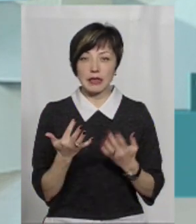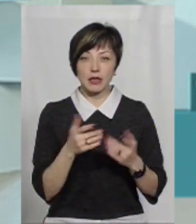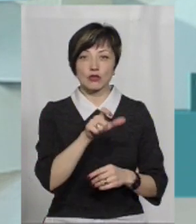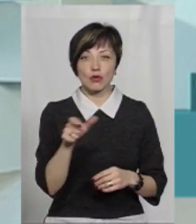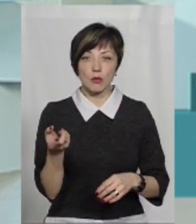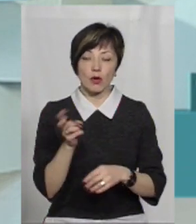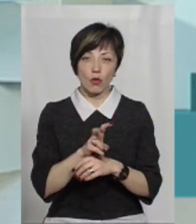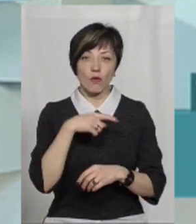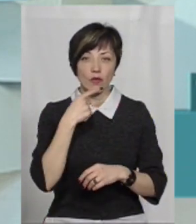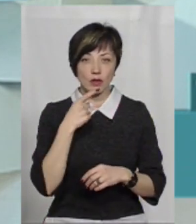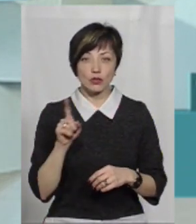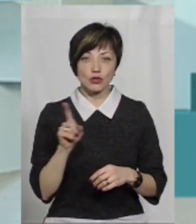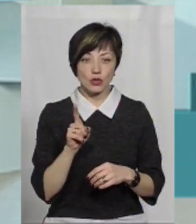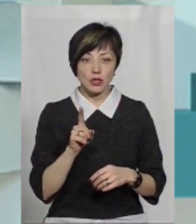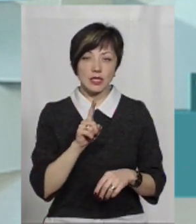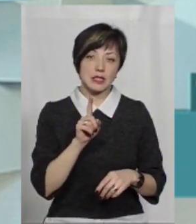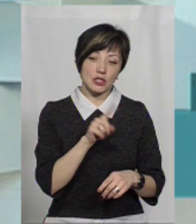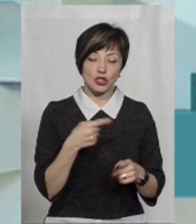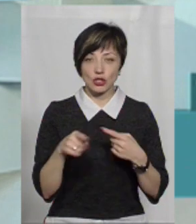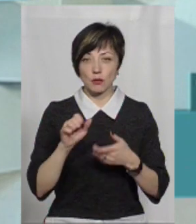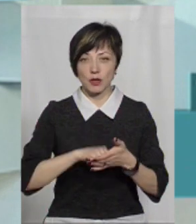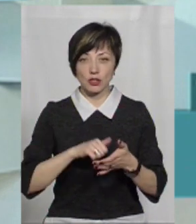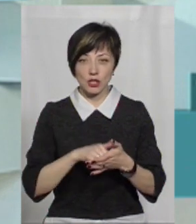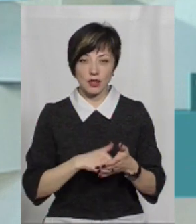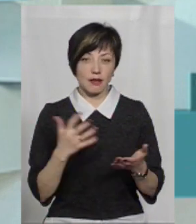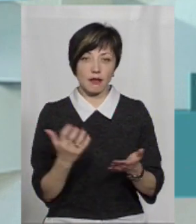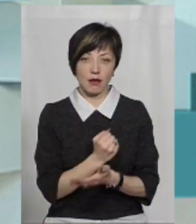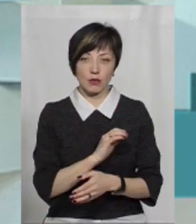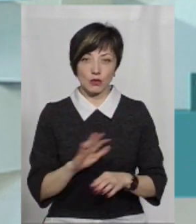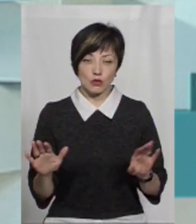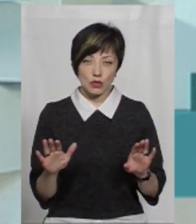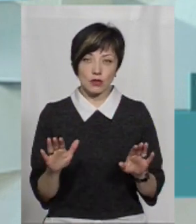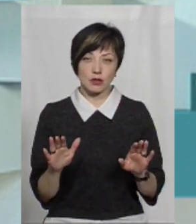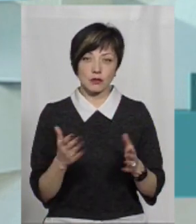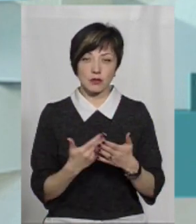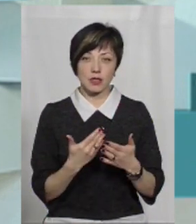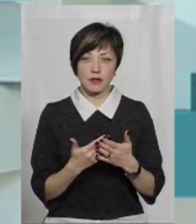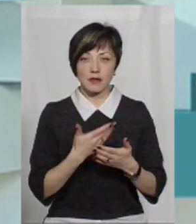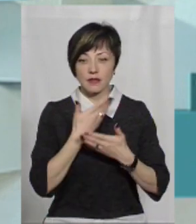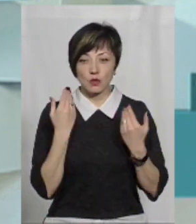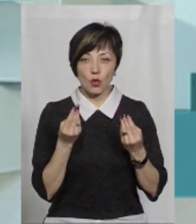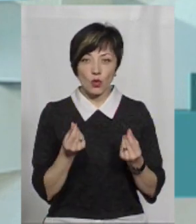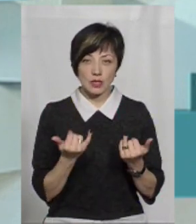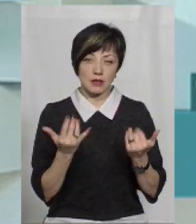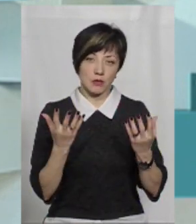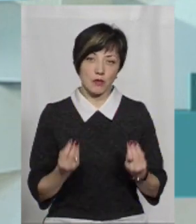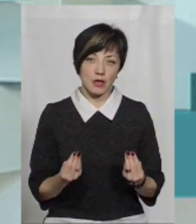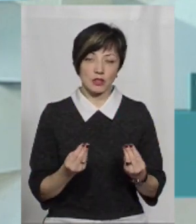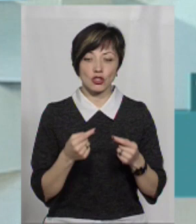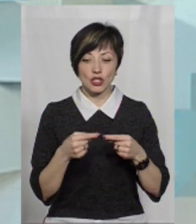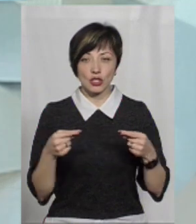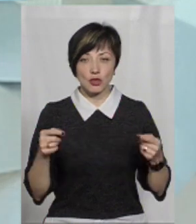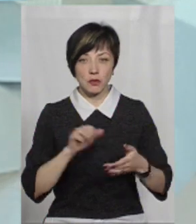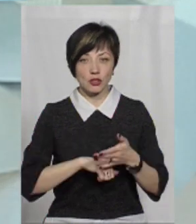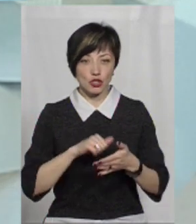чоловік приходило, говорили, що там з тих чи інших причин в них, наприклад, відсутність коштів на даний момент, чи